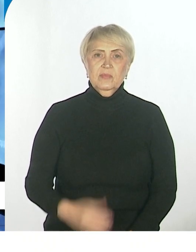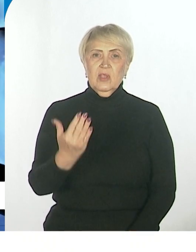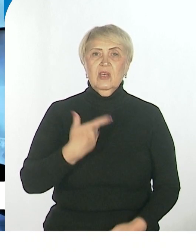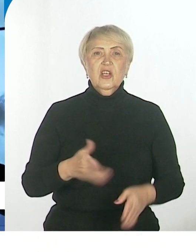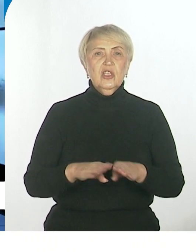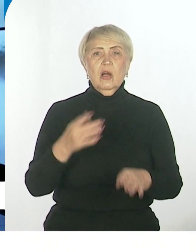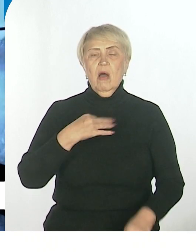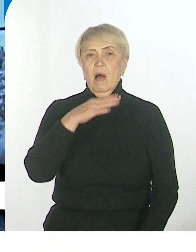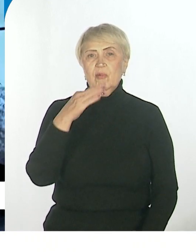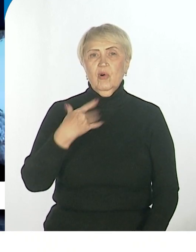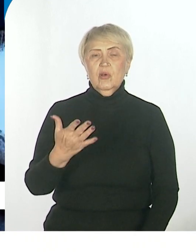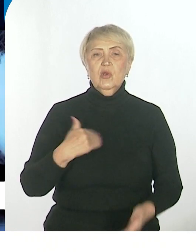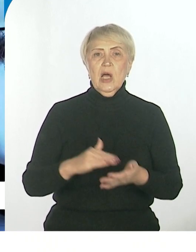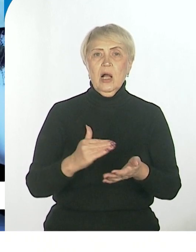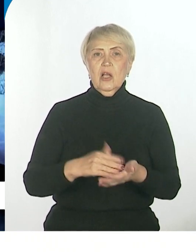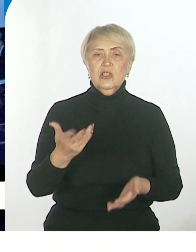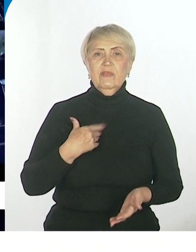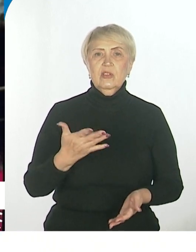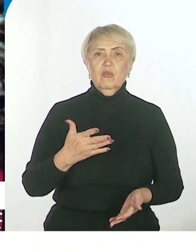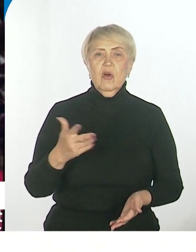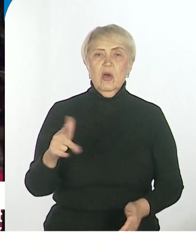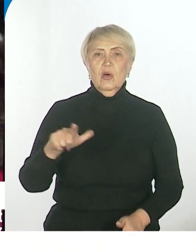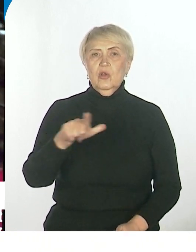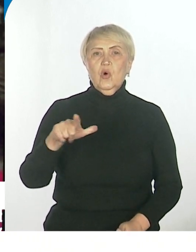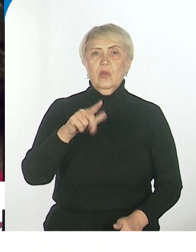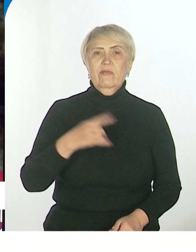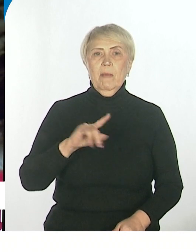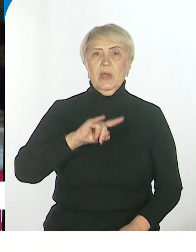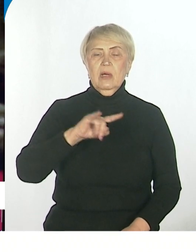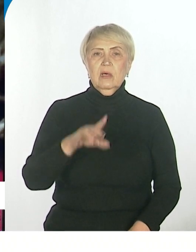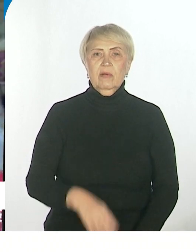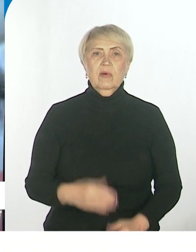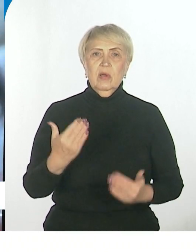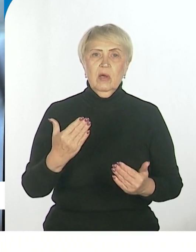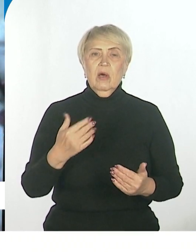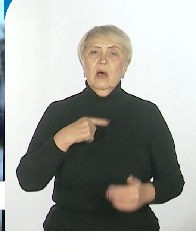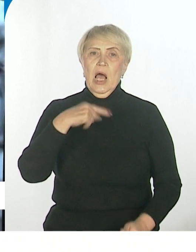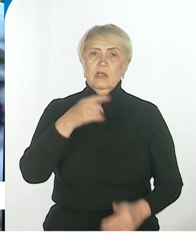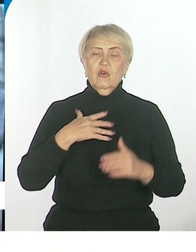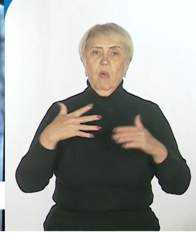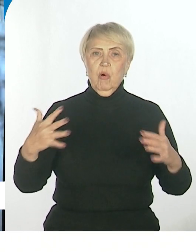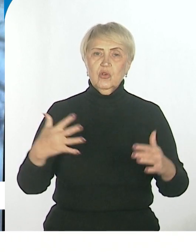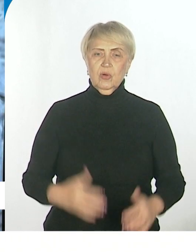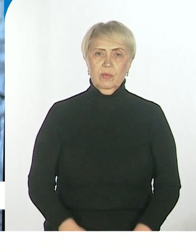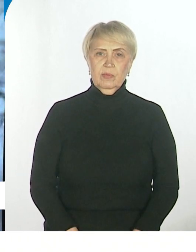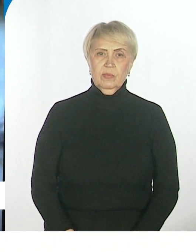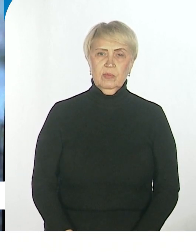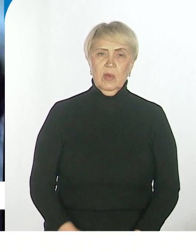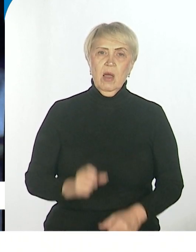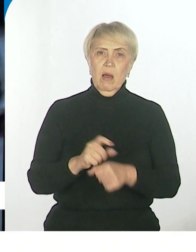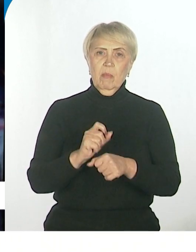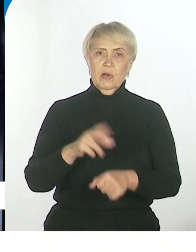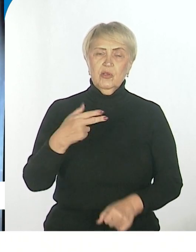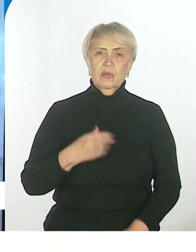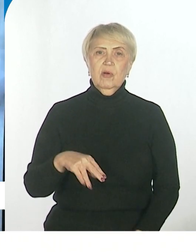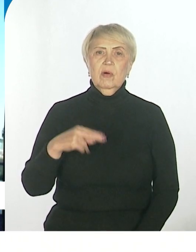качественных операторов дронов. Да, вы знаете, причем даже скажу больше, по поручению Михаила